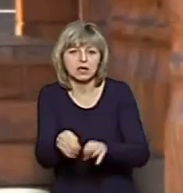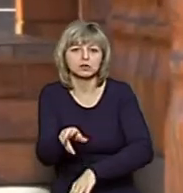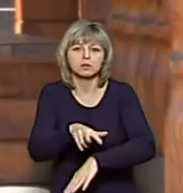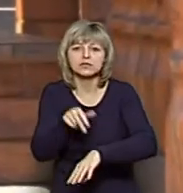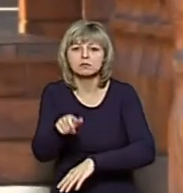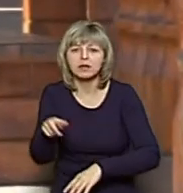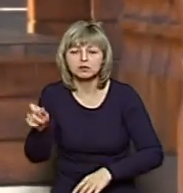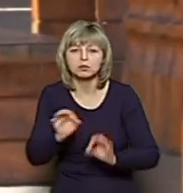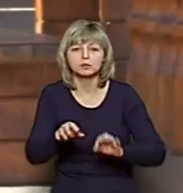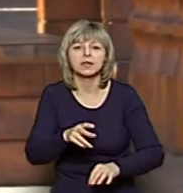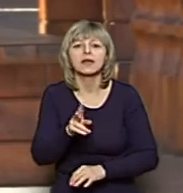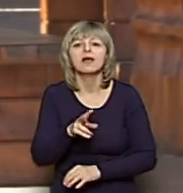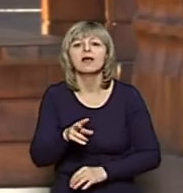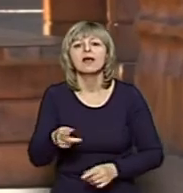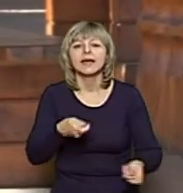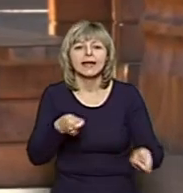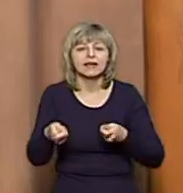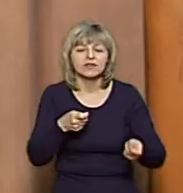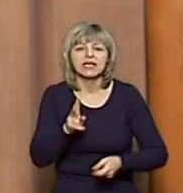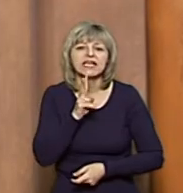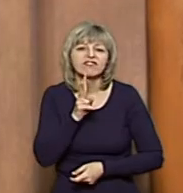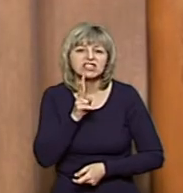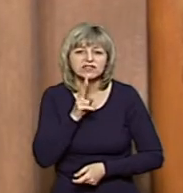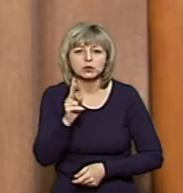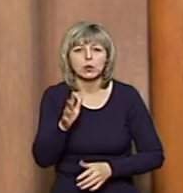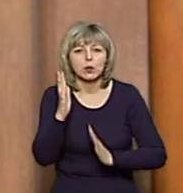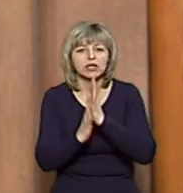розповідає працівник Ківерцівського лісового господарства Андрій Зінич.